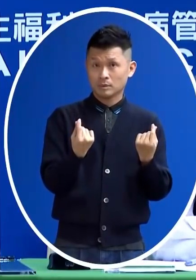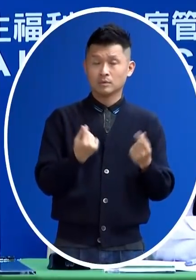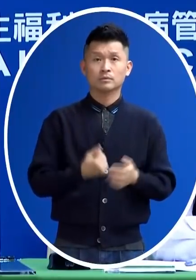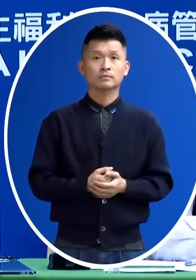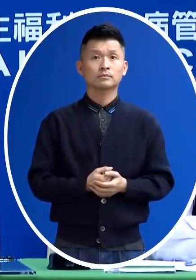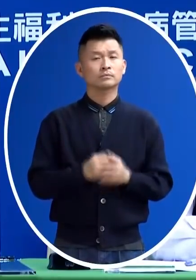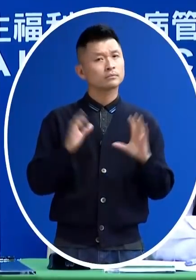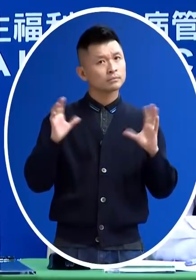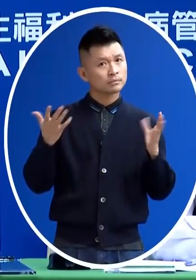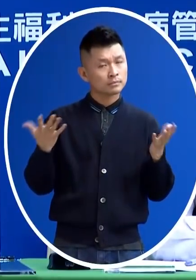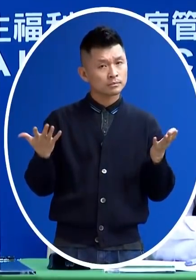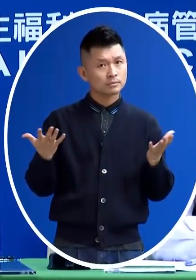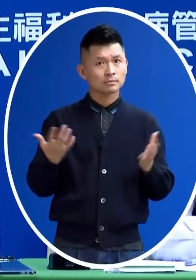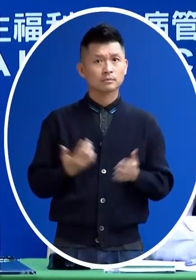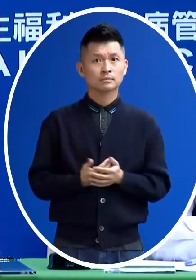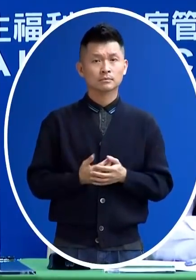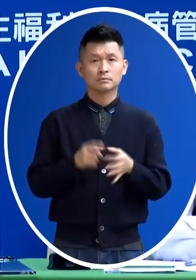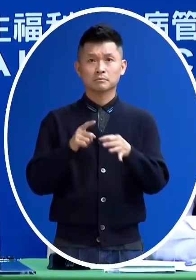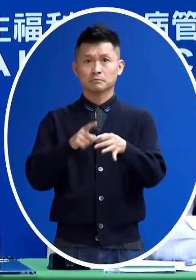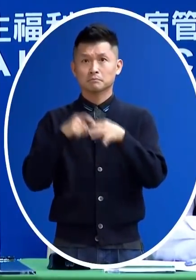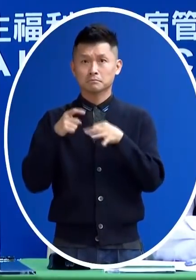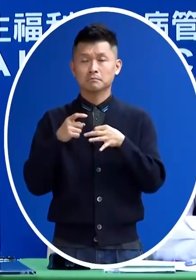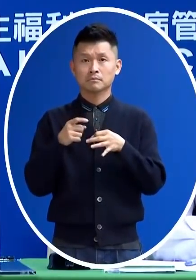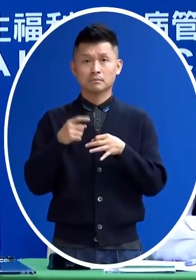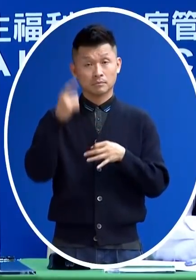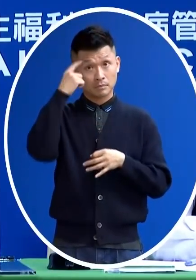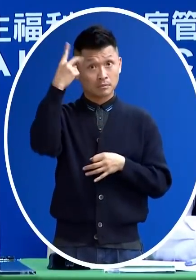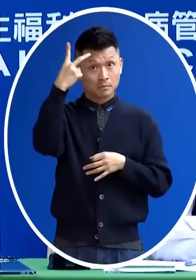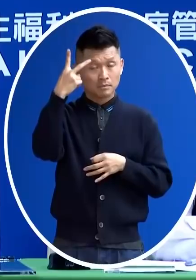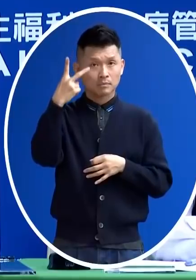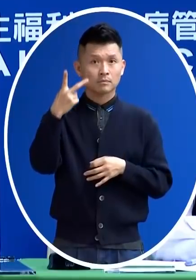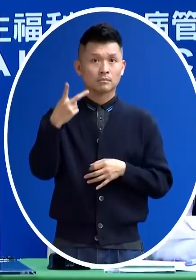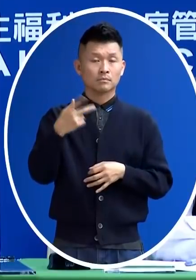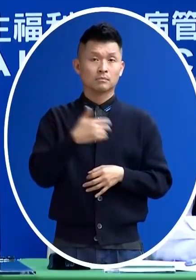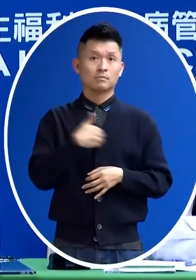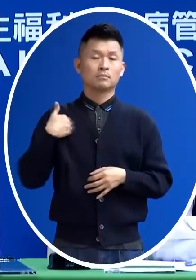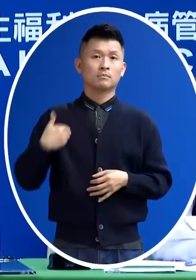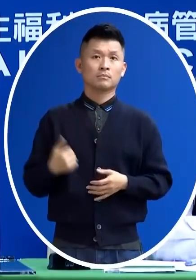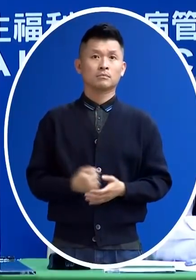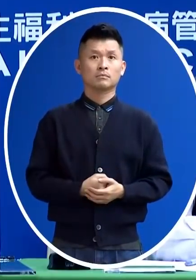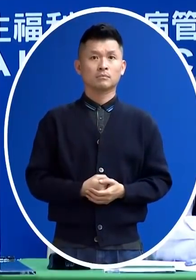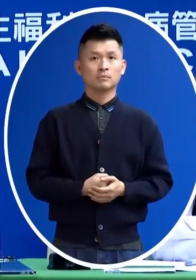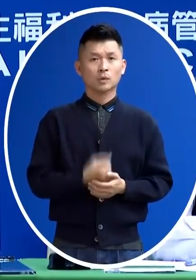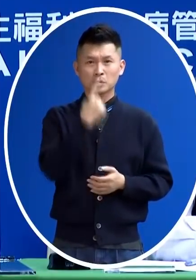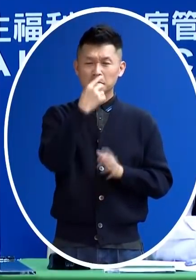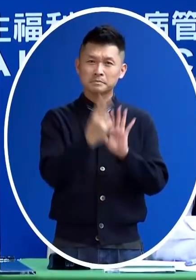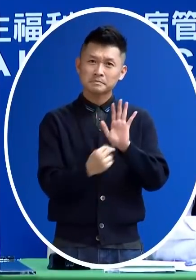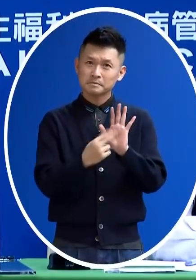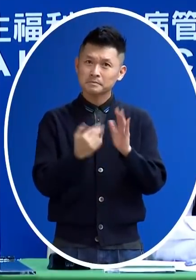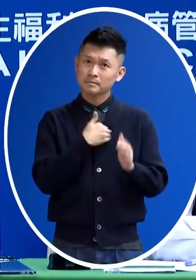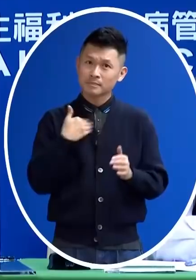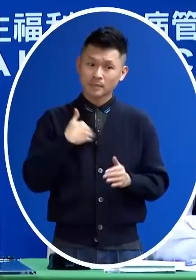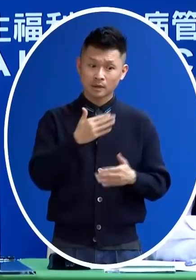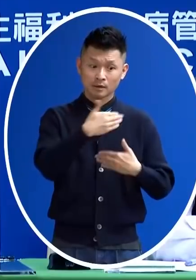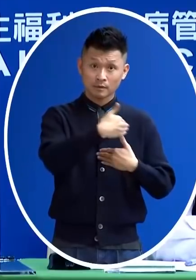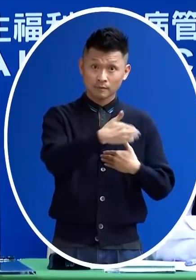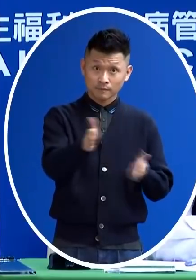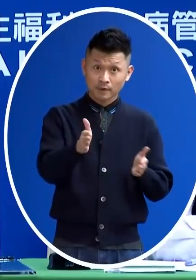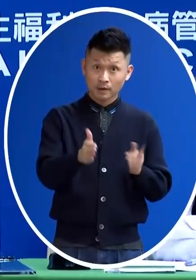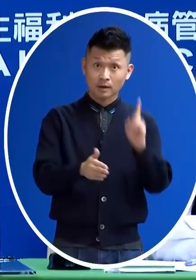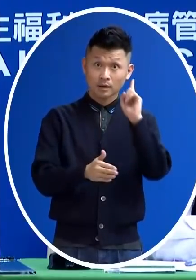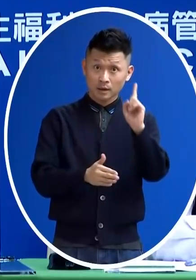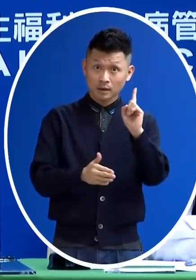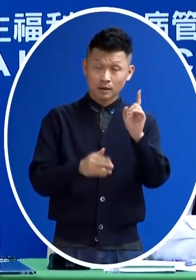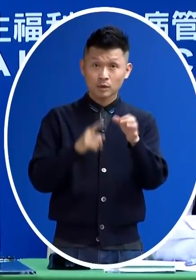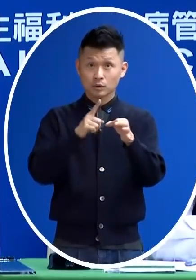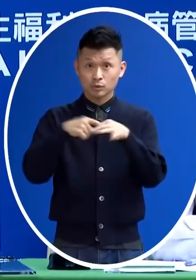那大概就會可以賺到兩天的錢我這樣講 一個房間可以多兩天的錢